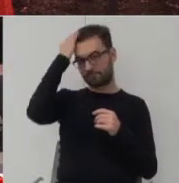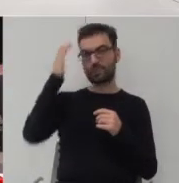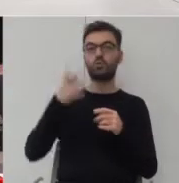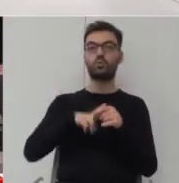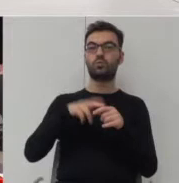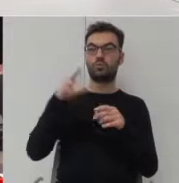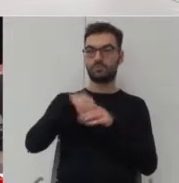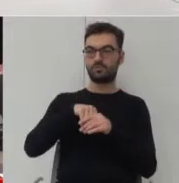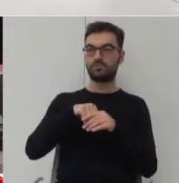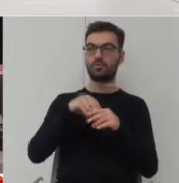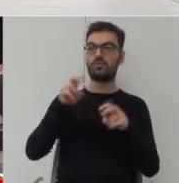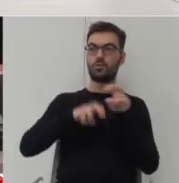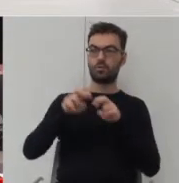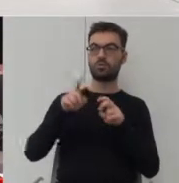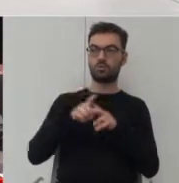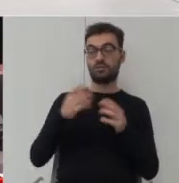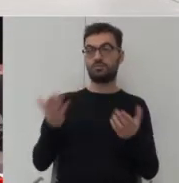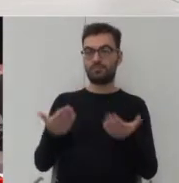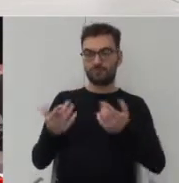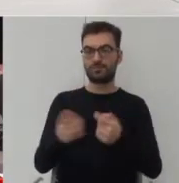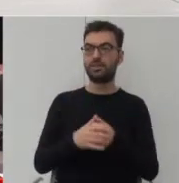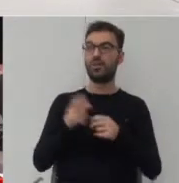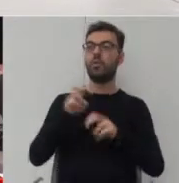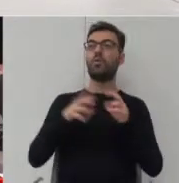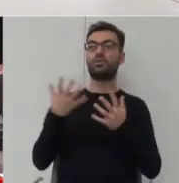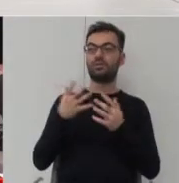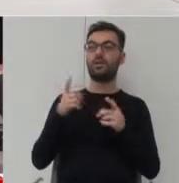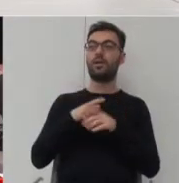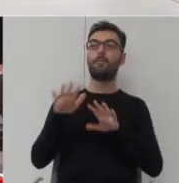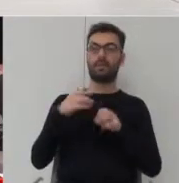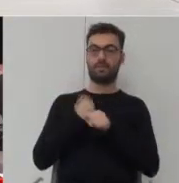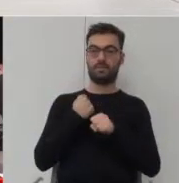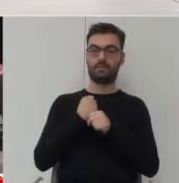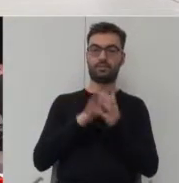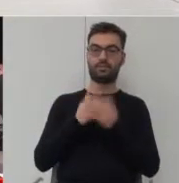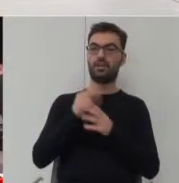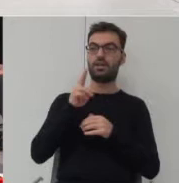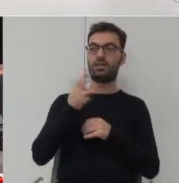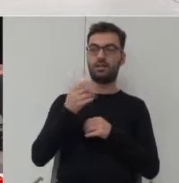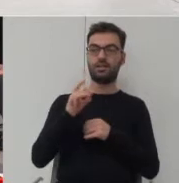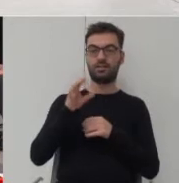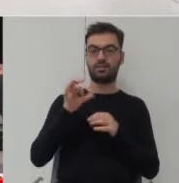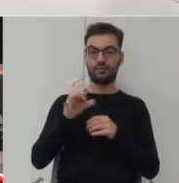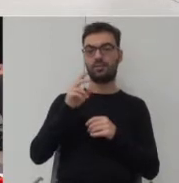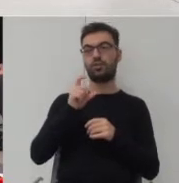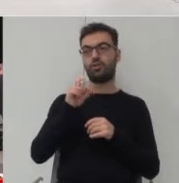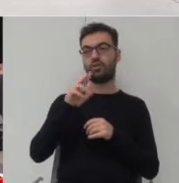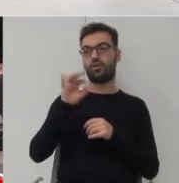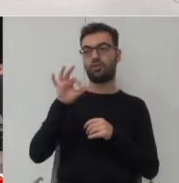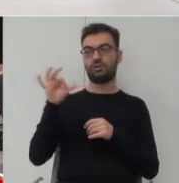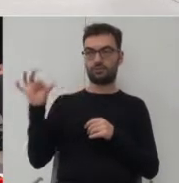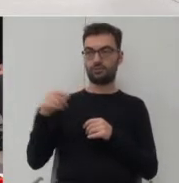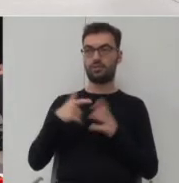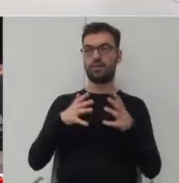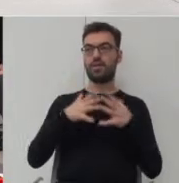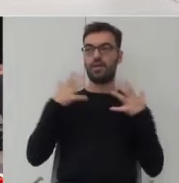też do tego ruchu stymulować. Ruch pojawia się też w miejscach pracy. Przykładem jest King's Cross, gdzie właśnie jeden z największych